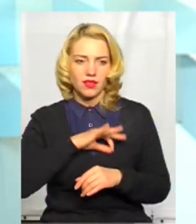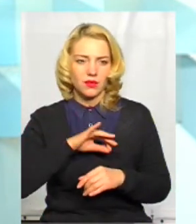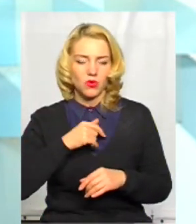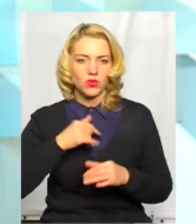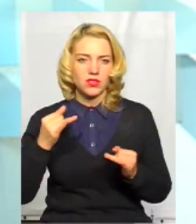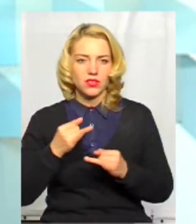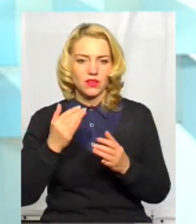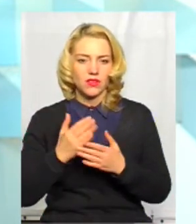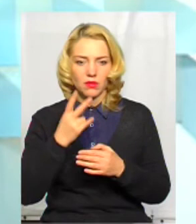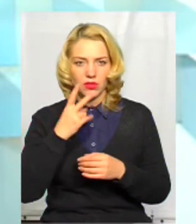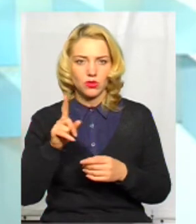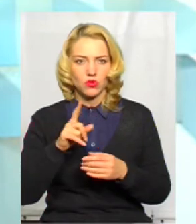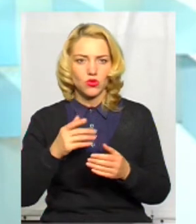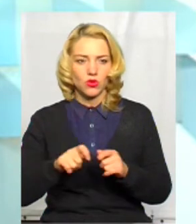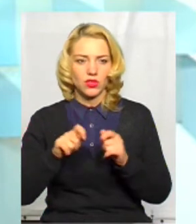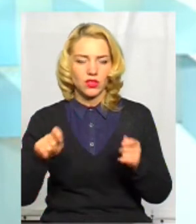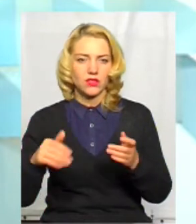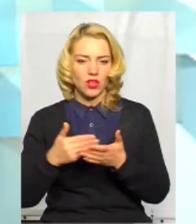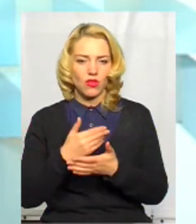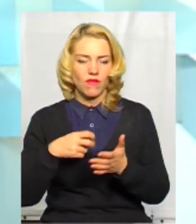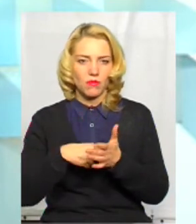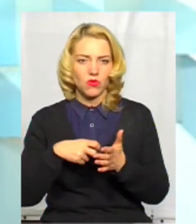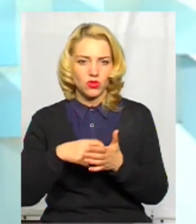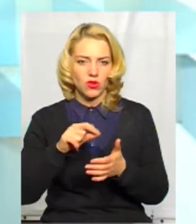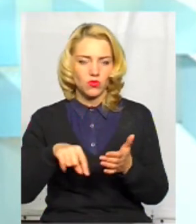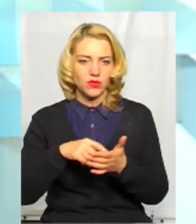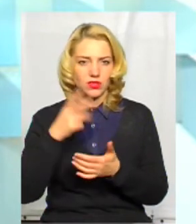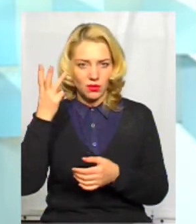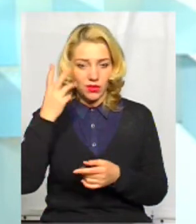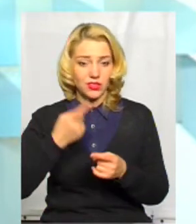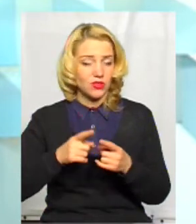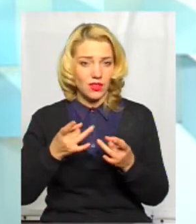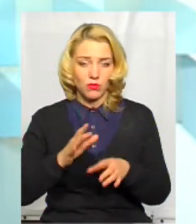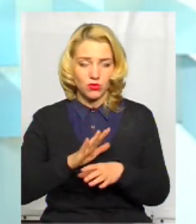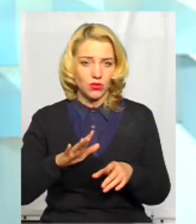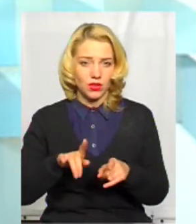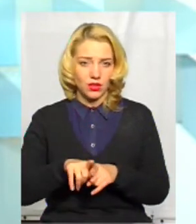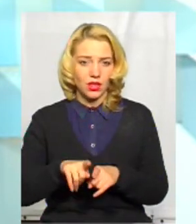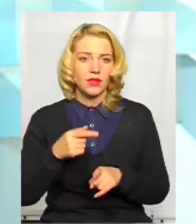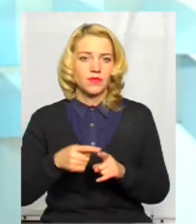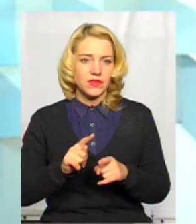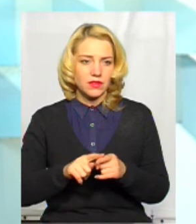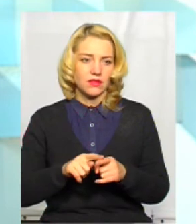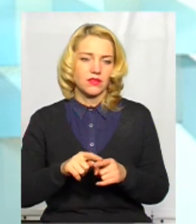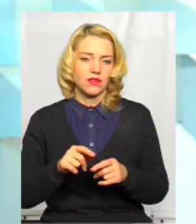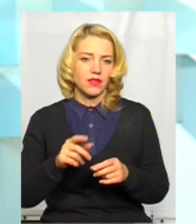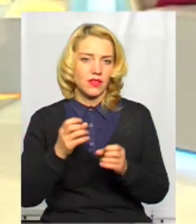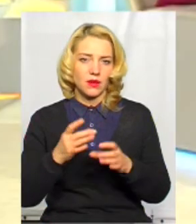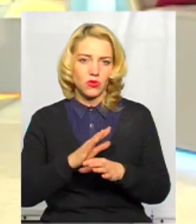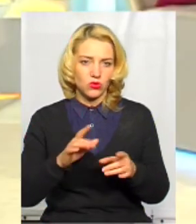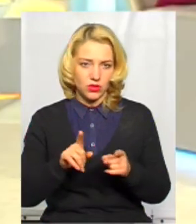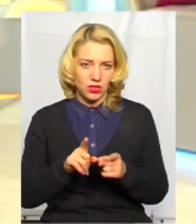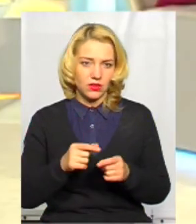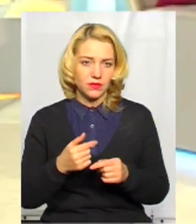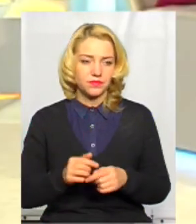бачите, що в відкрилася нова пошта в Хмельницькому музею. Не просто так. І в цьому напрямку ми маємо працювати і контексті нашого аеропорту. І маємо